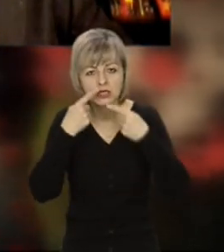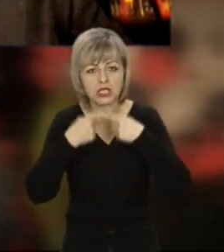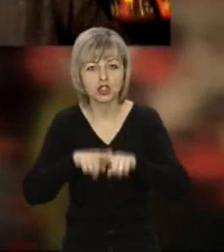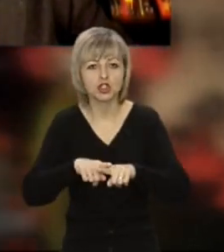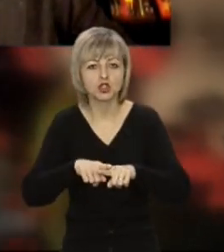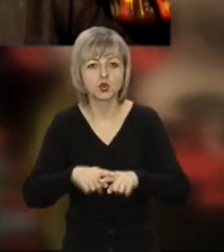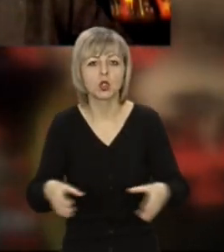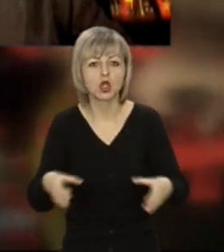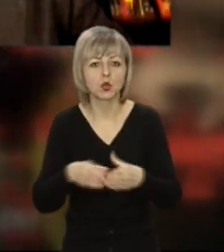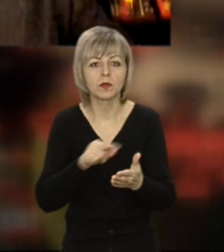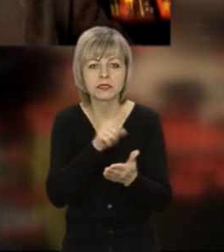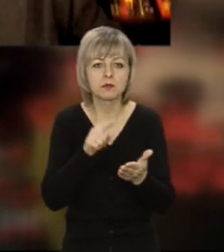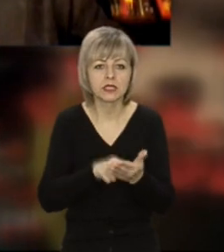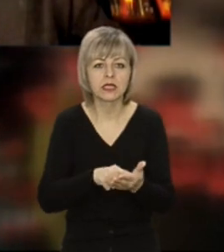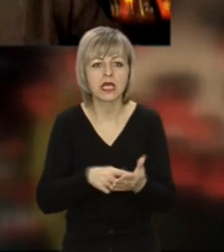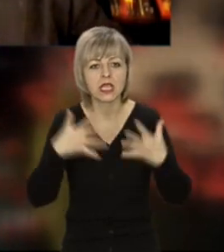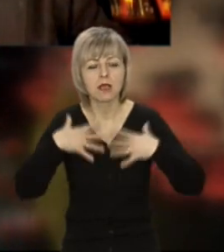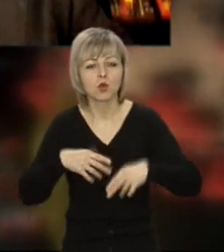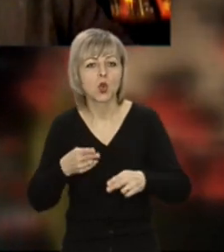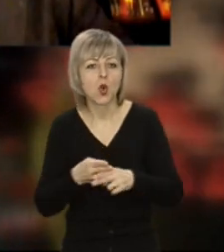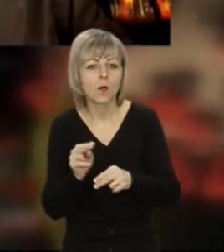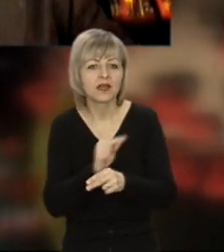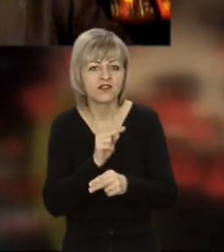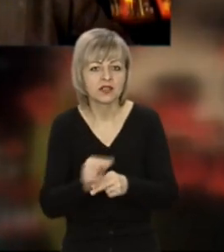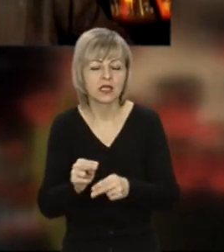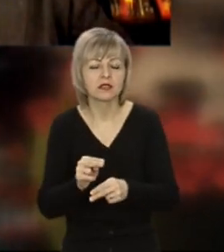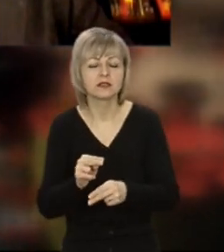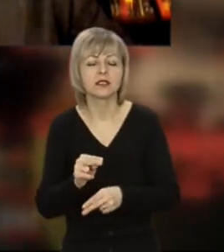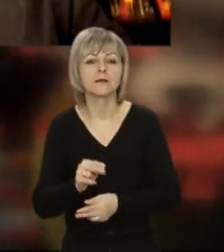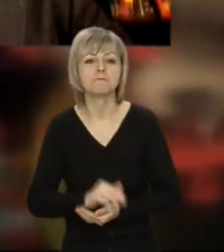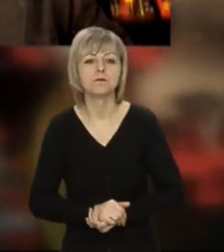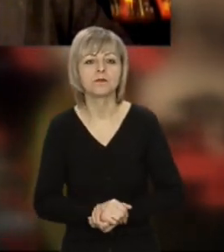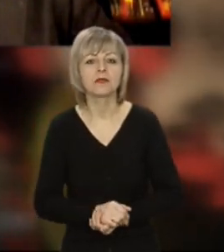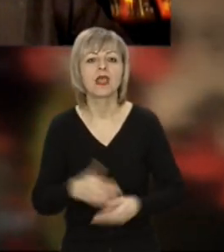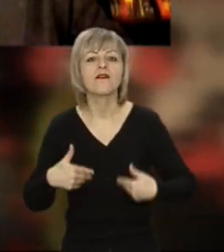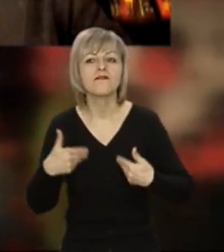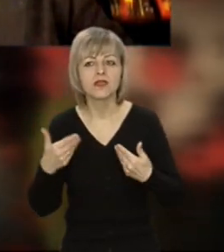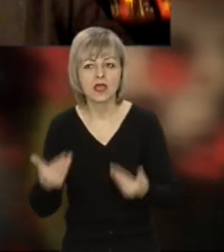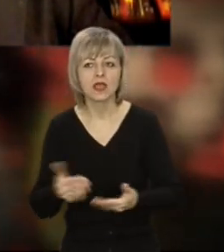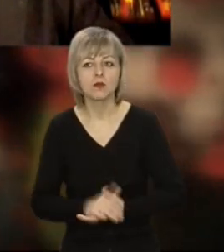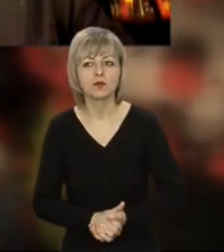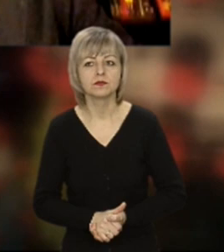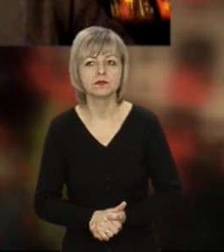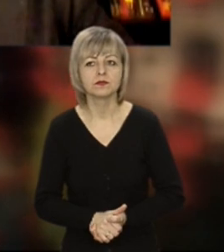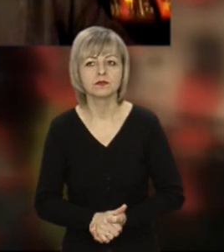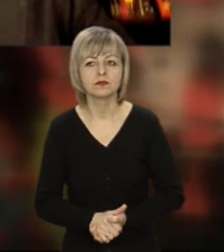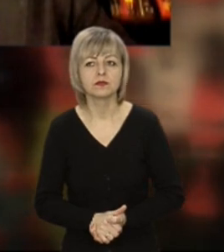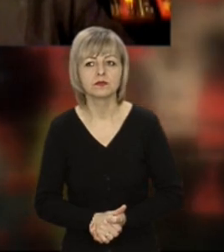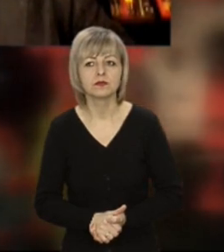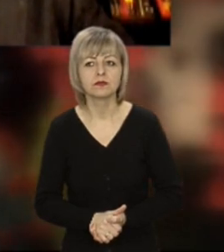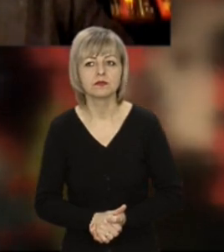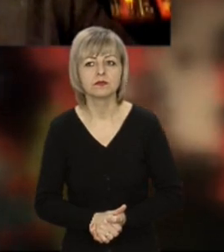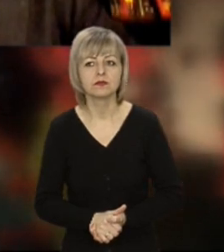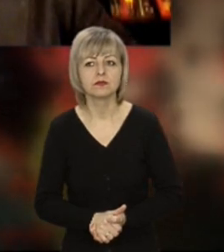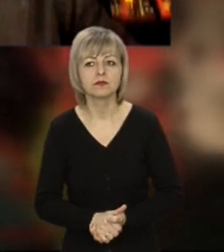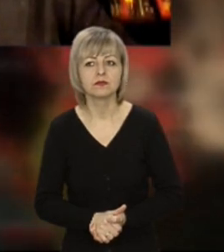технічної групи з питань імунопрофілактики Федір Лапій. Пане Федора, вітання вам. Якщо б ви сказали